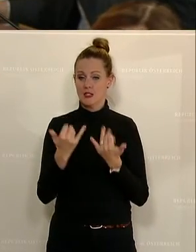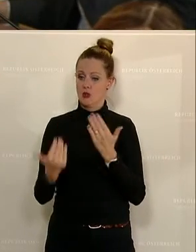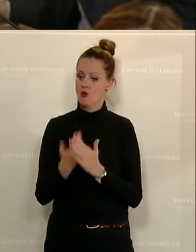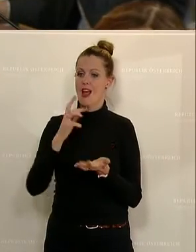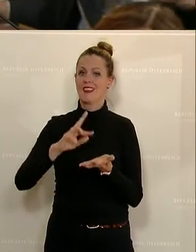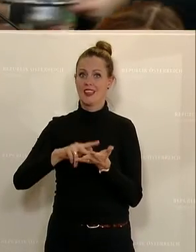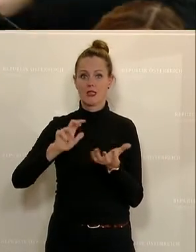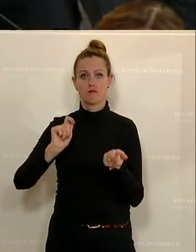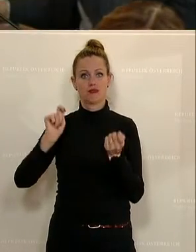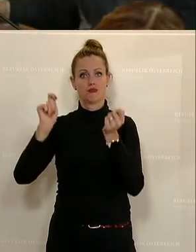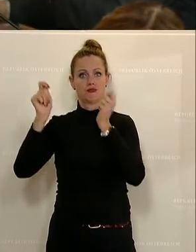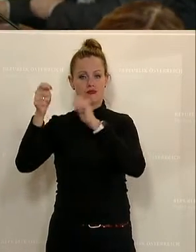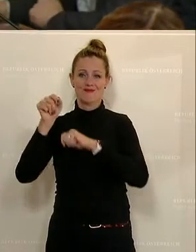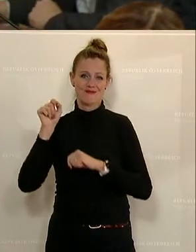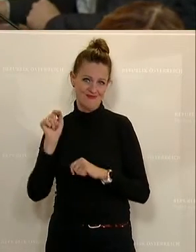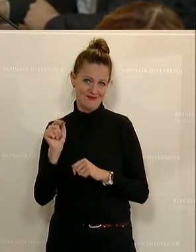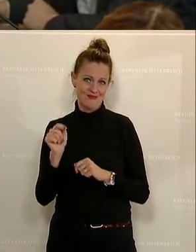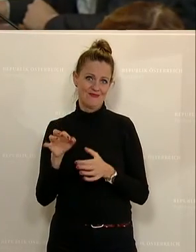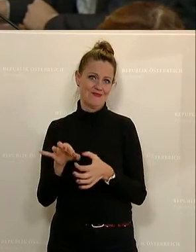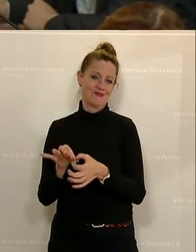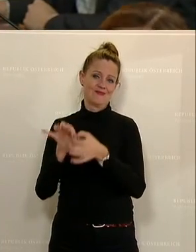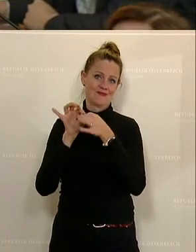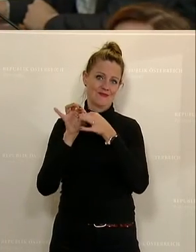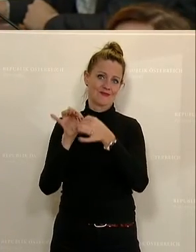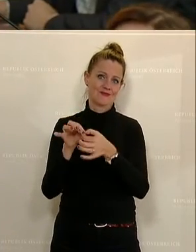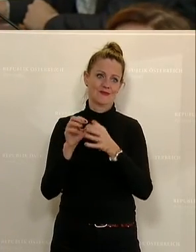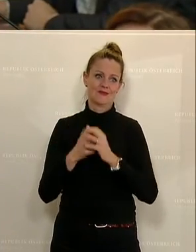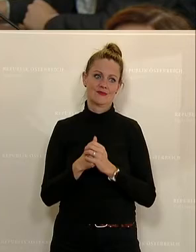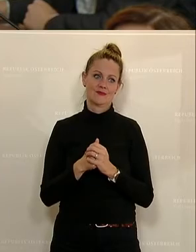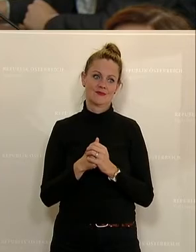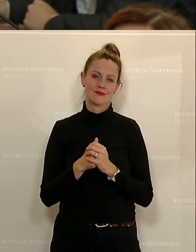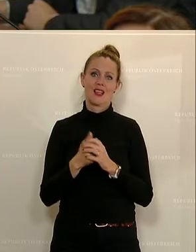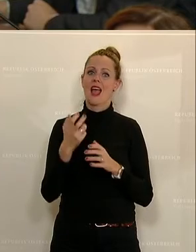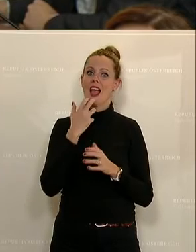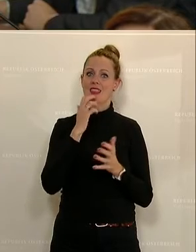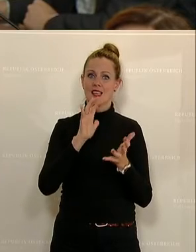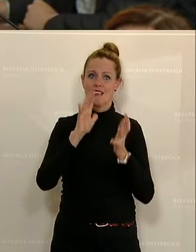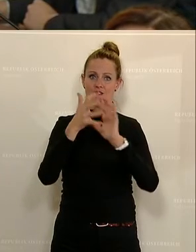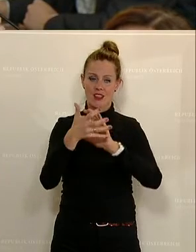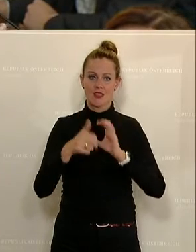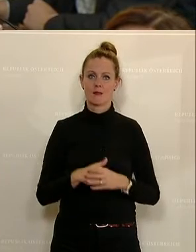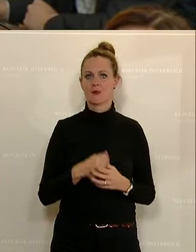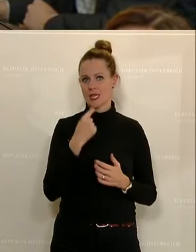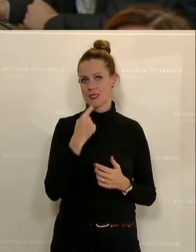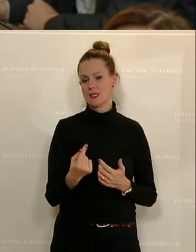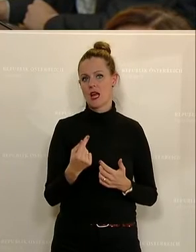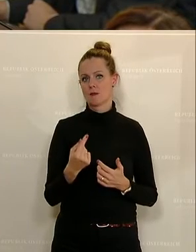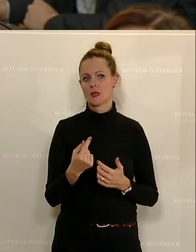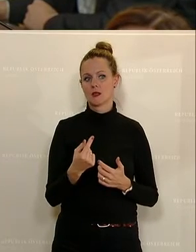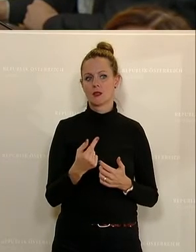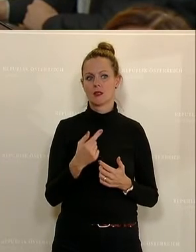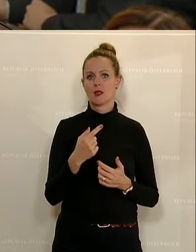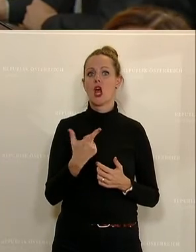Und diese Digitalisierung geht Hand in Hand mit der Energiewende, man spricht von der sogenannten Twin